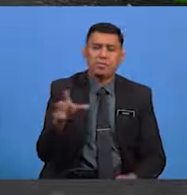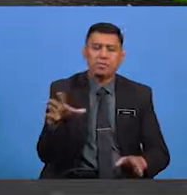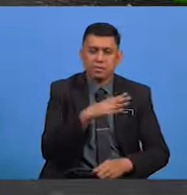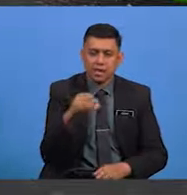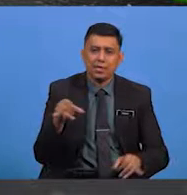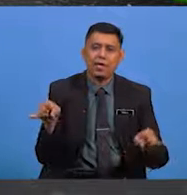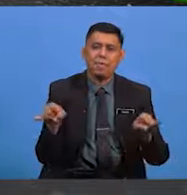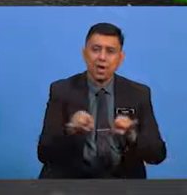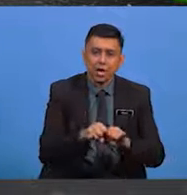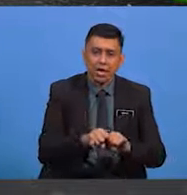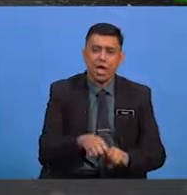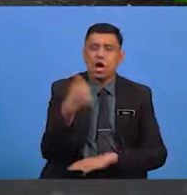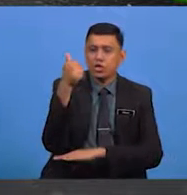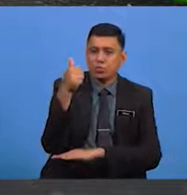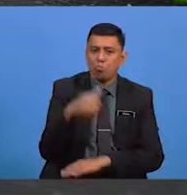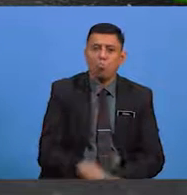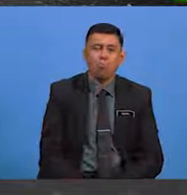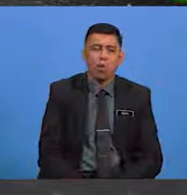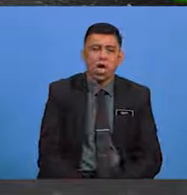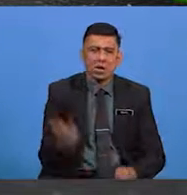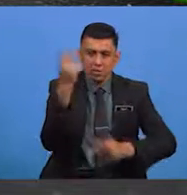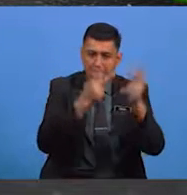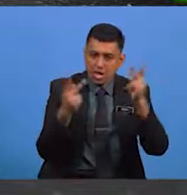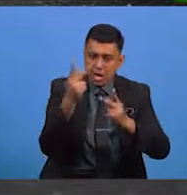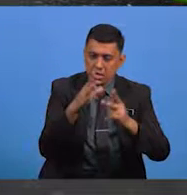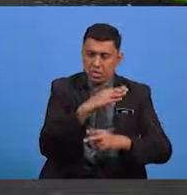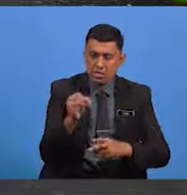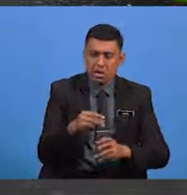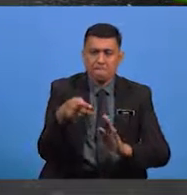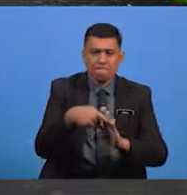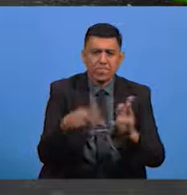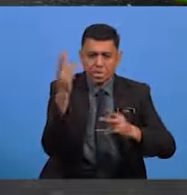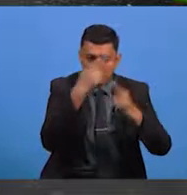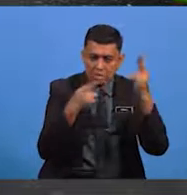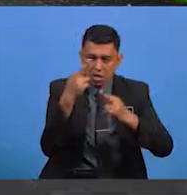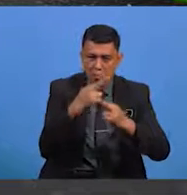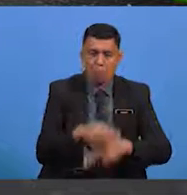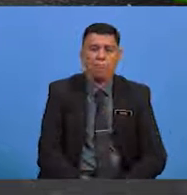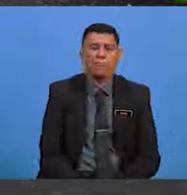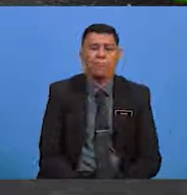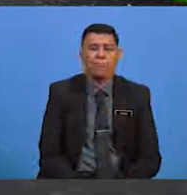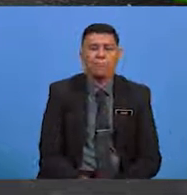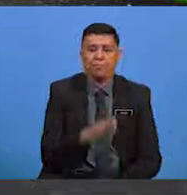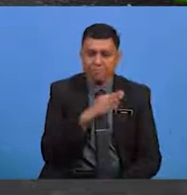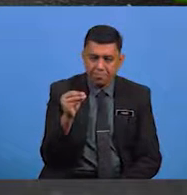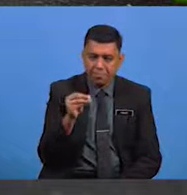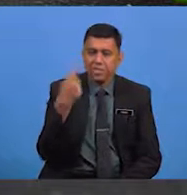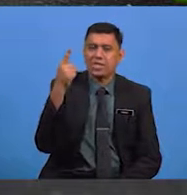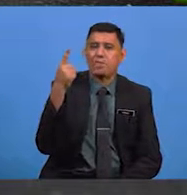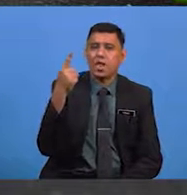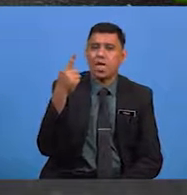Kesepuluh, pantun kembara dan perantauan Dan yang